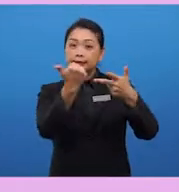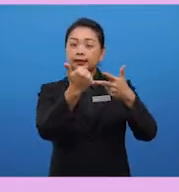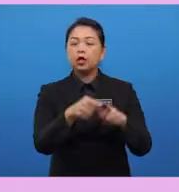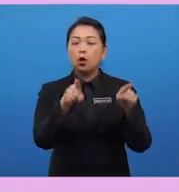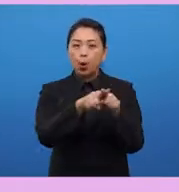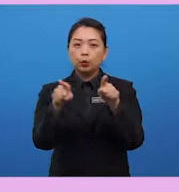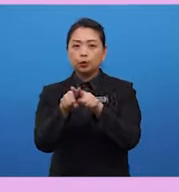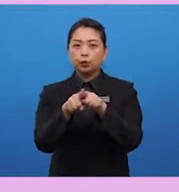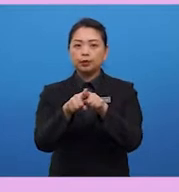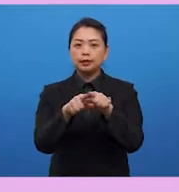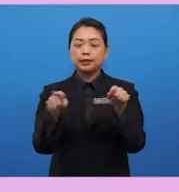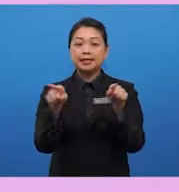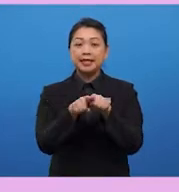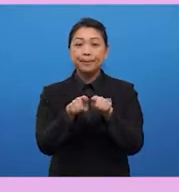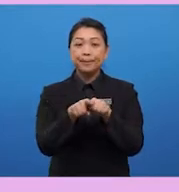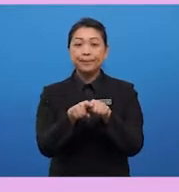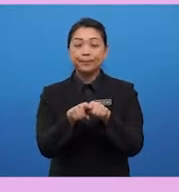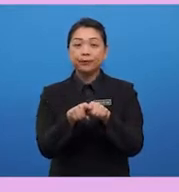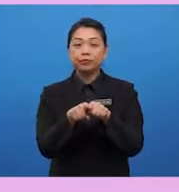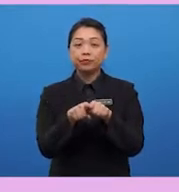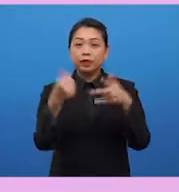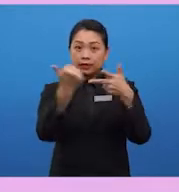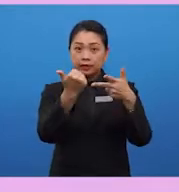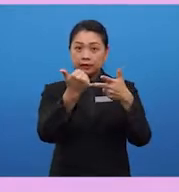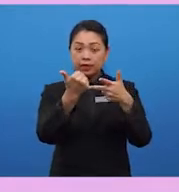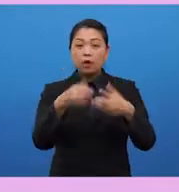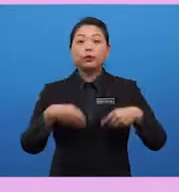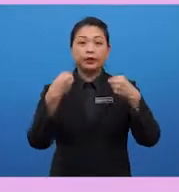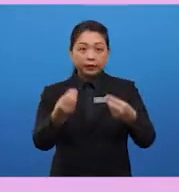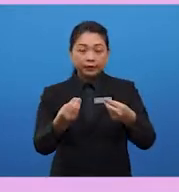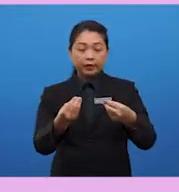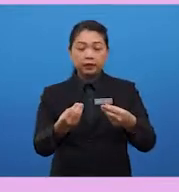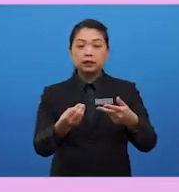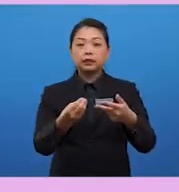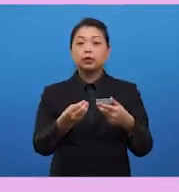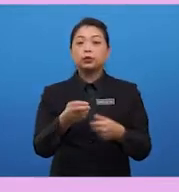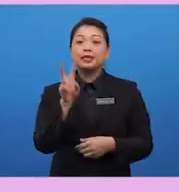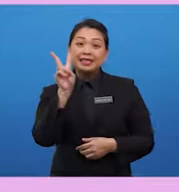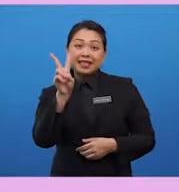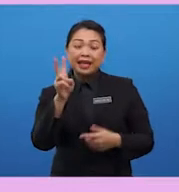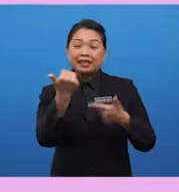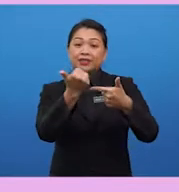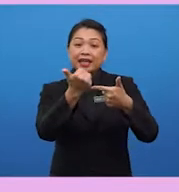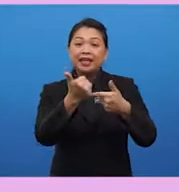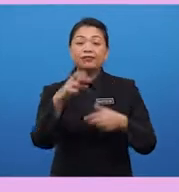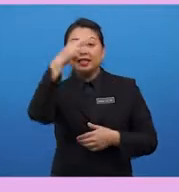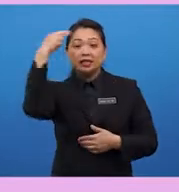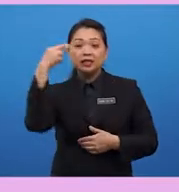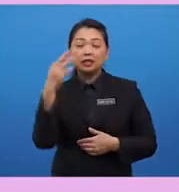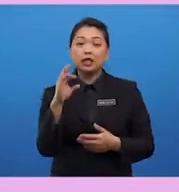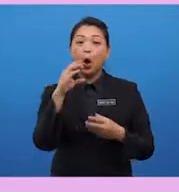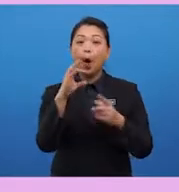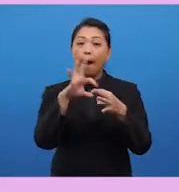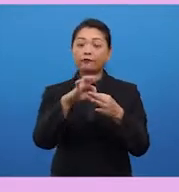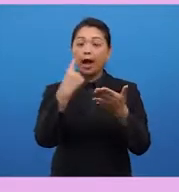the same. Third paragraph, you will be giving your second reason of argument. In other words, your